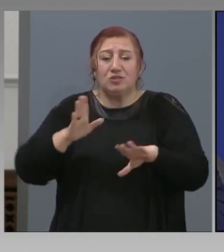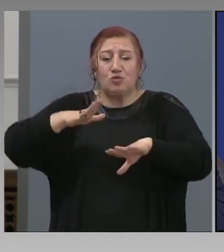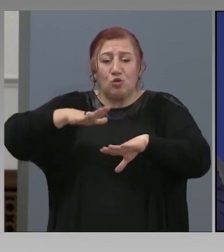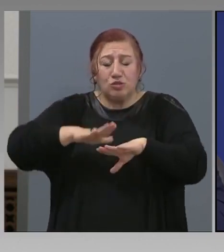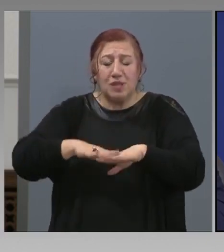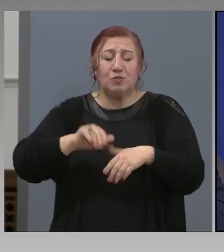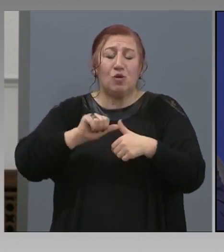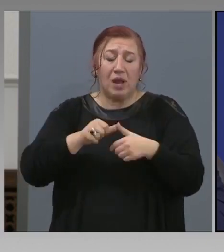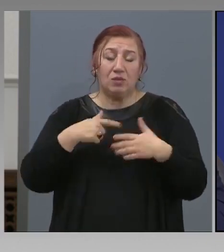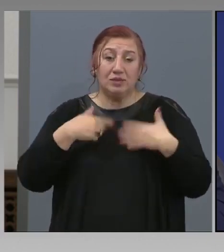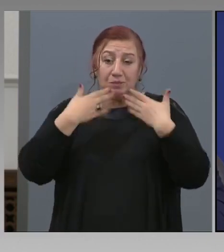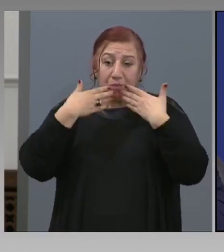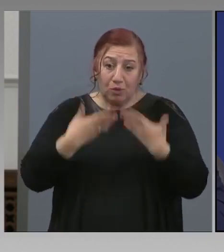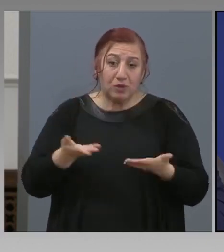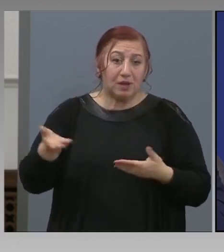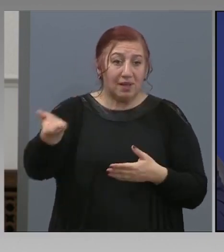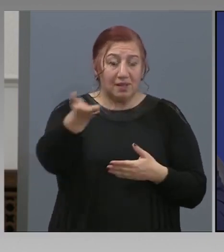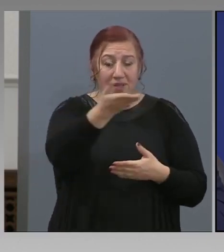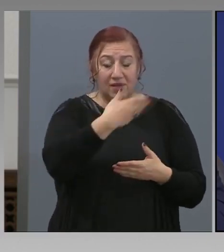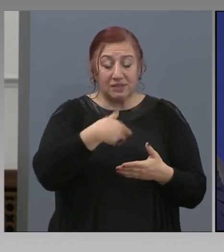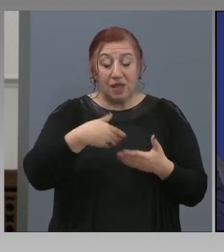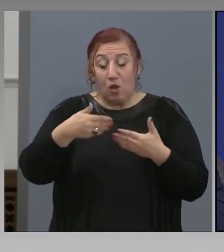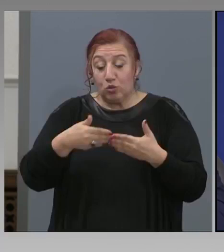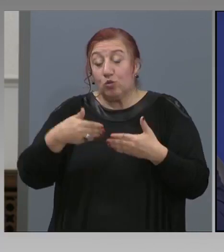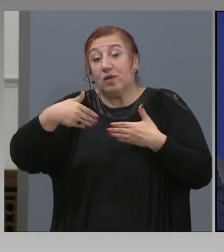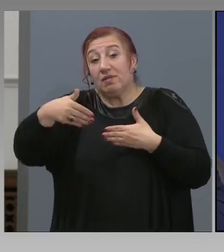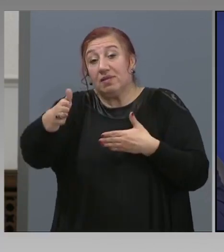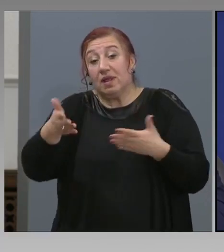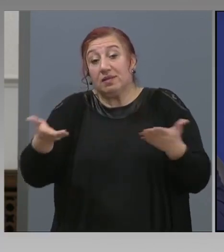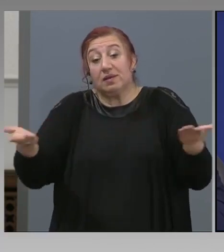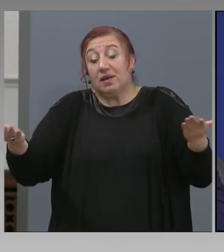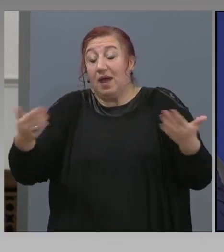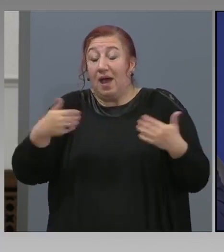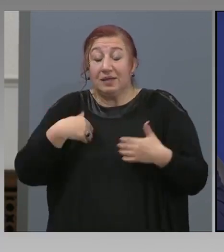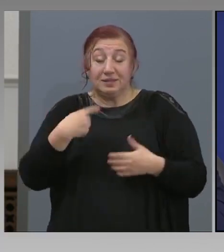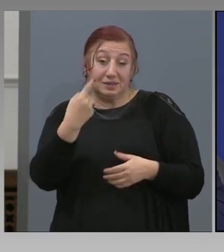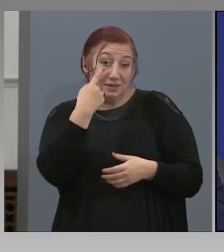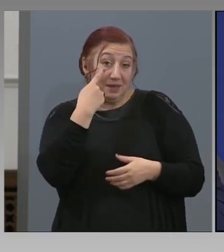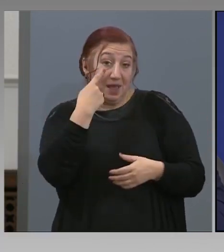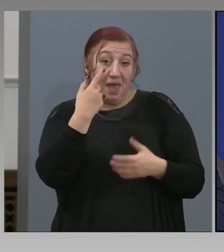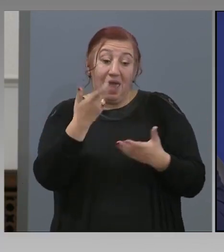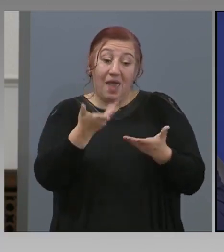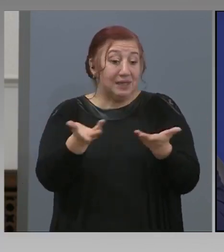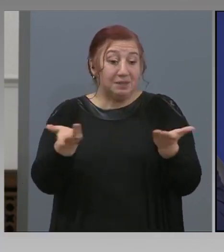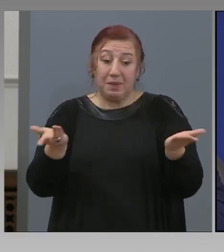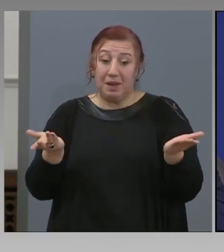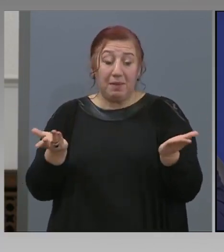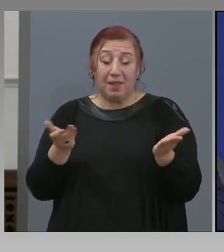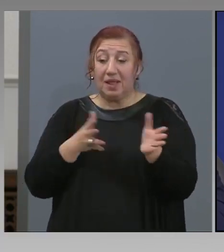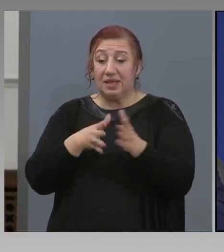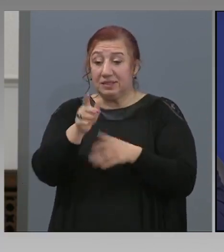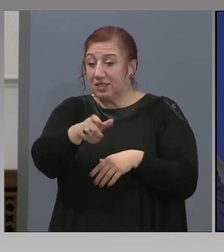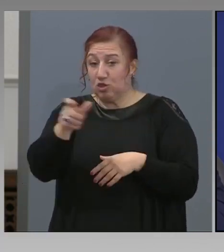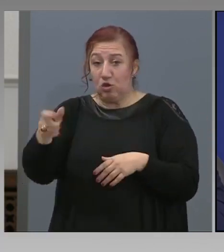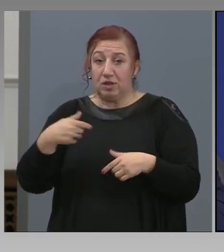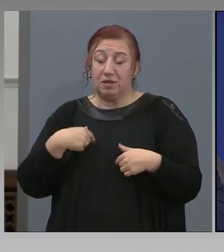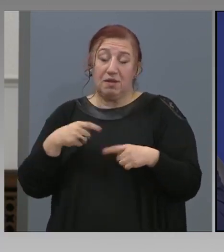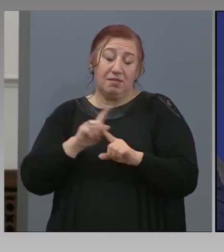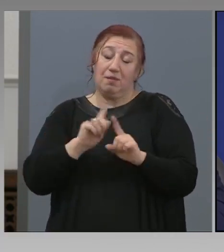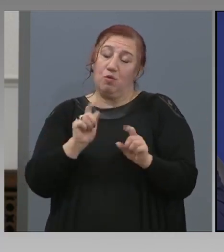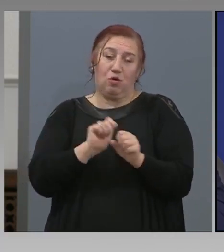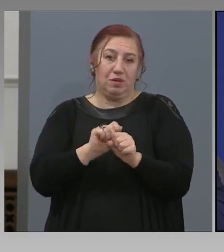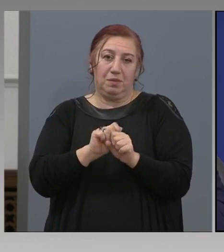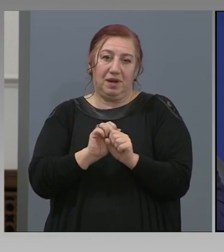за който много ви благодаря. оттам нататък аз експеримент с хората не мога да си правя.